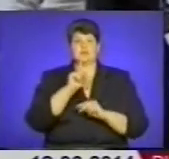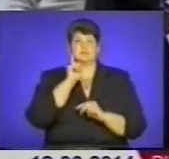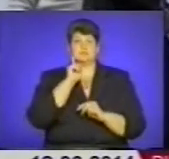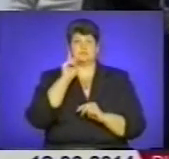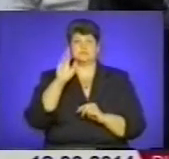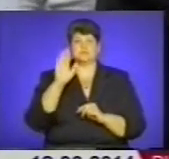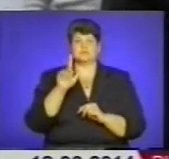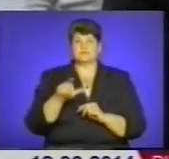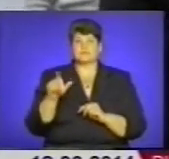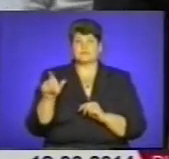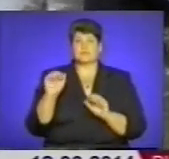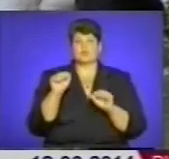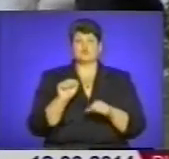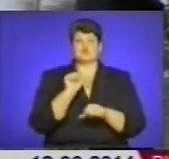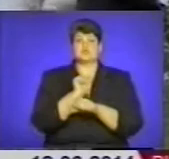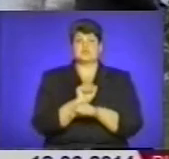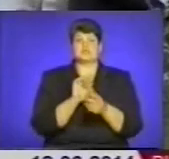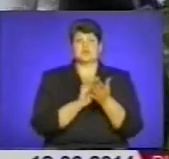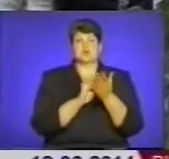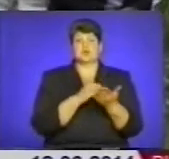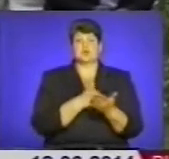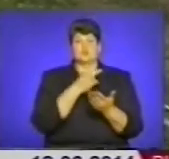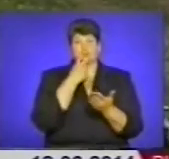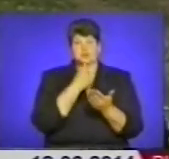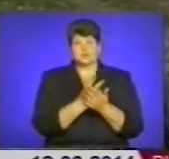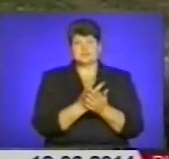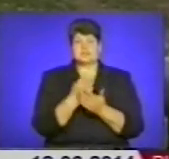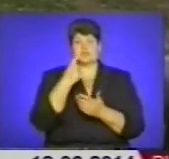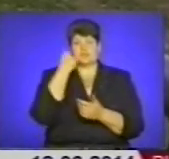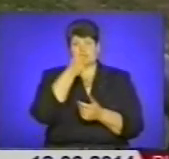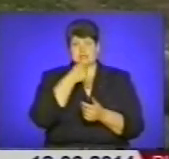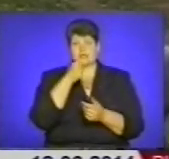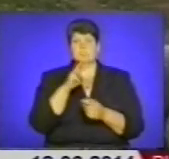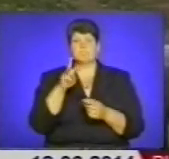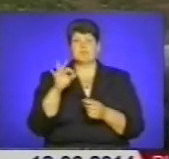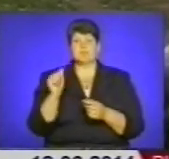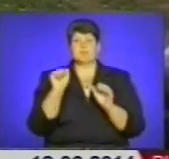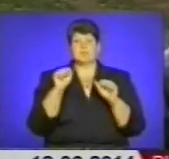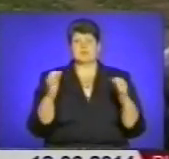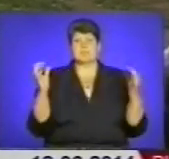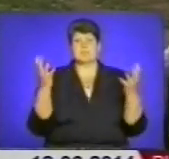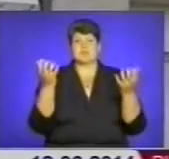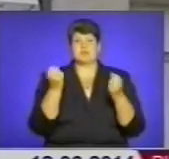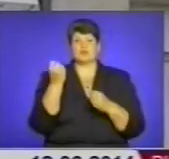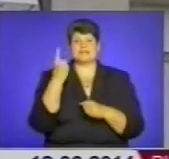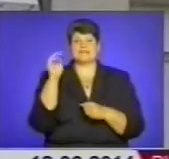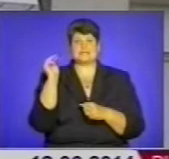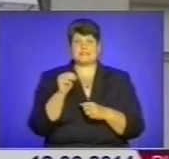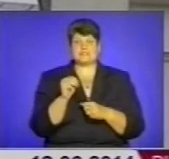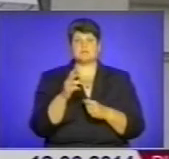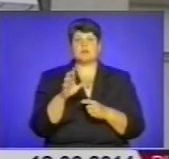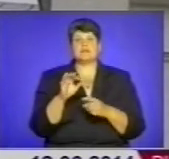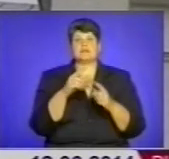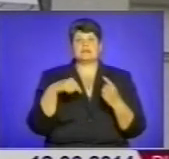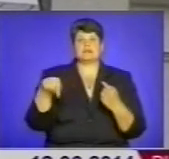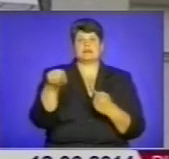можуть зупинитися туристи, які хочуть оглянути палац і замок. За рік монастир може прийняти 11 тисяч паломників. Навколо святині